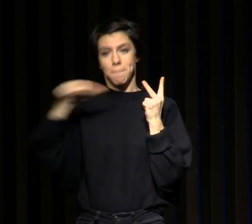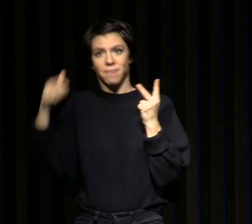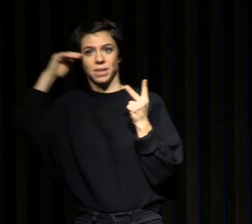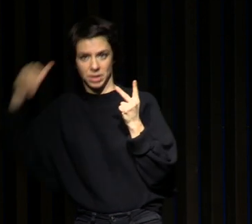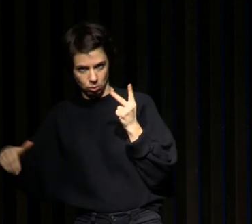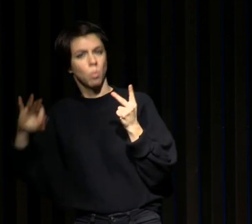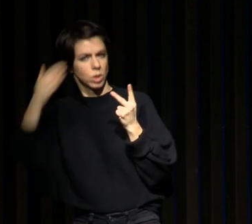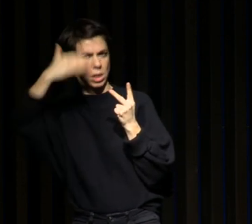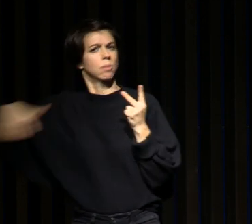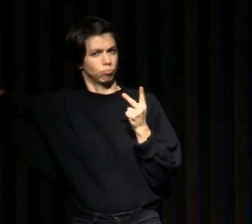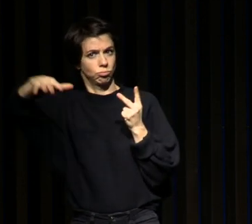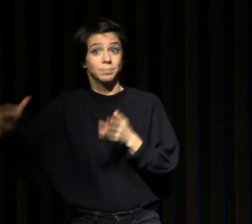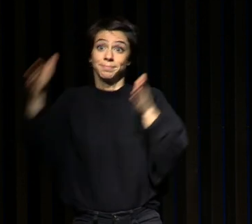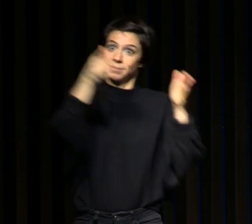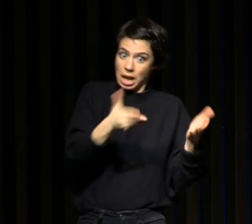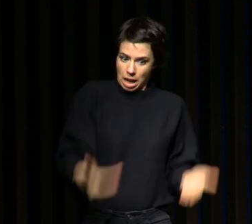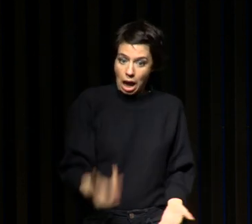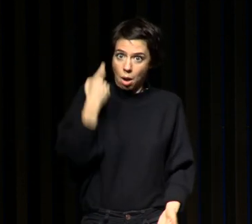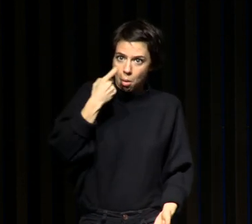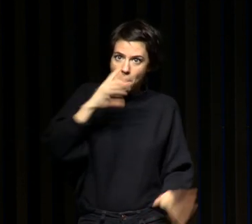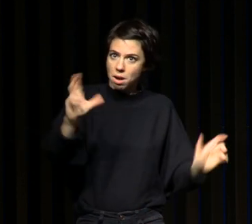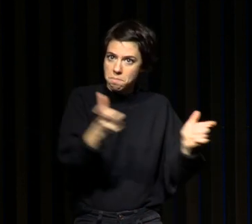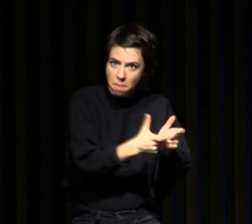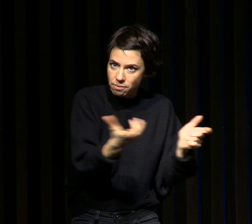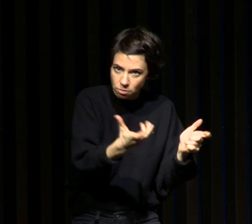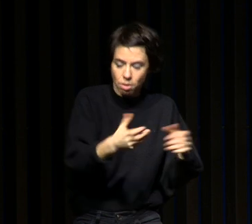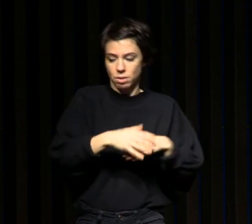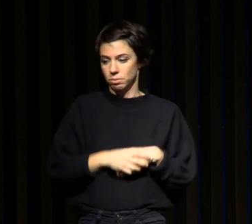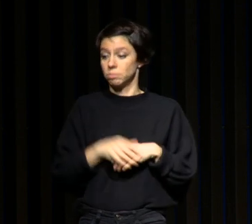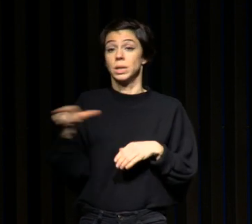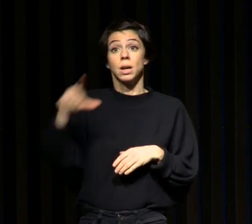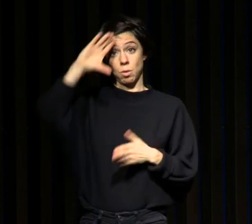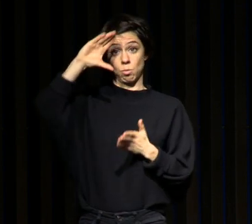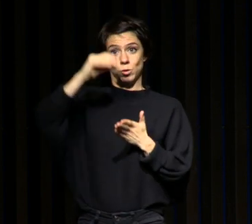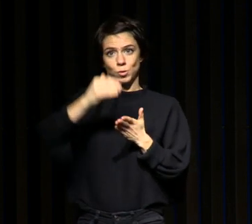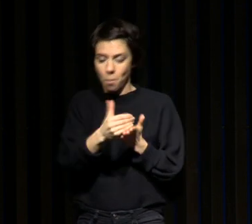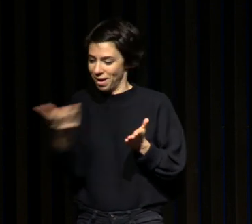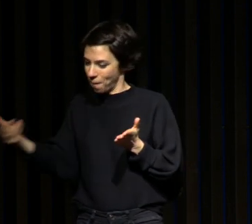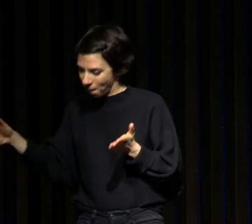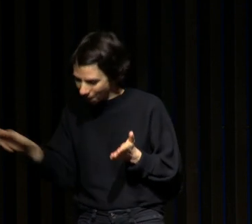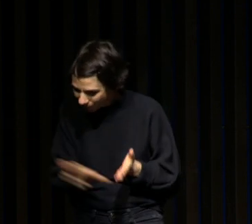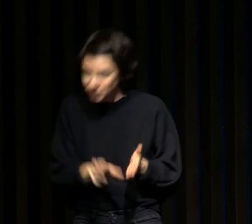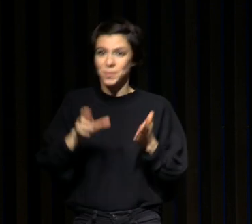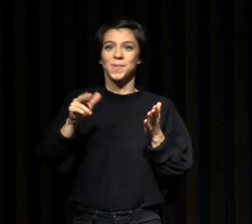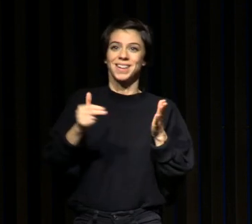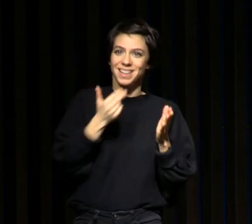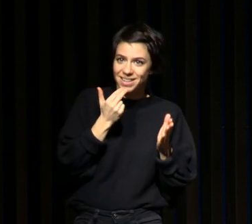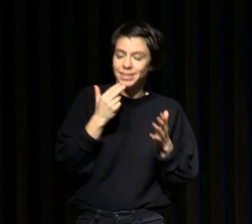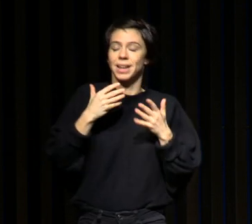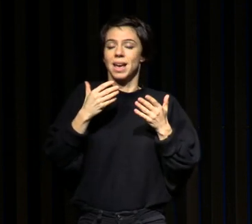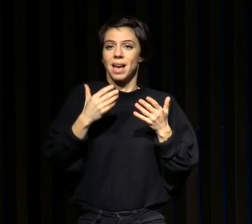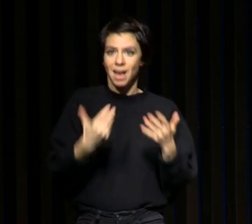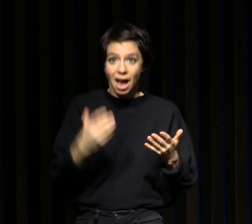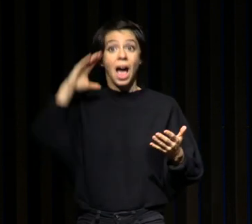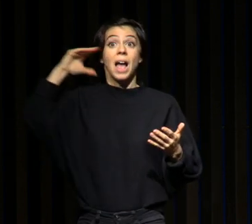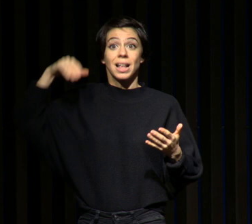commence à avoir des données qui montrent que, si on restaure la qualité et la continuité de son sommeil, on peut réduire l'effet de la dépression et de